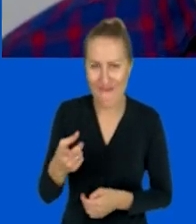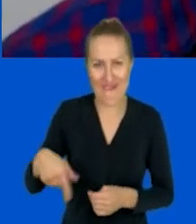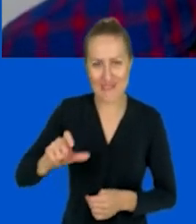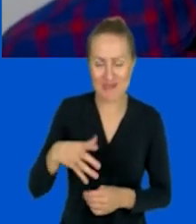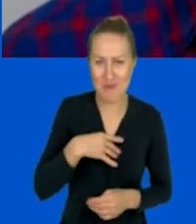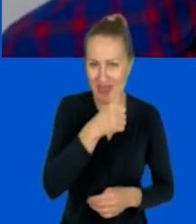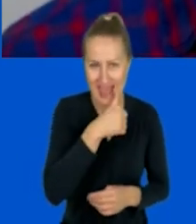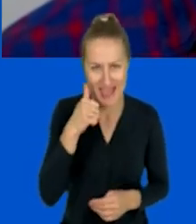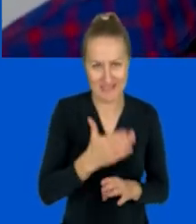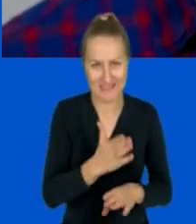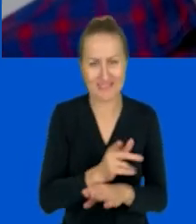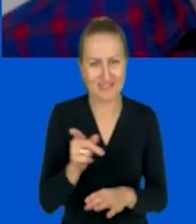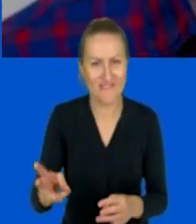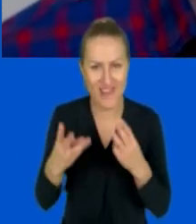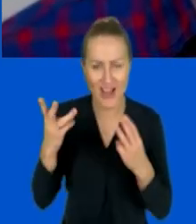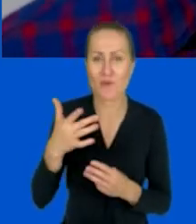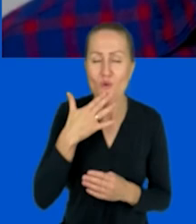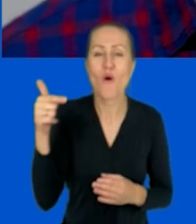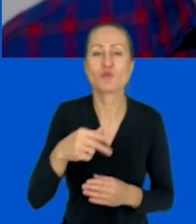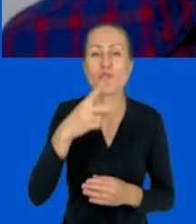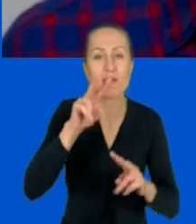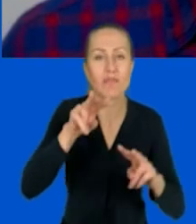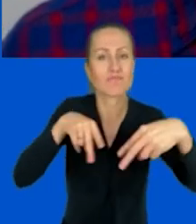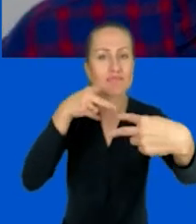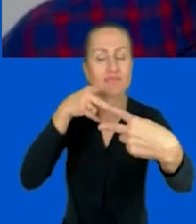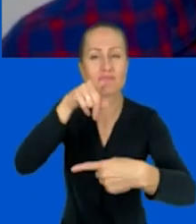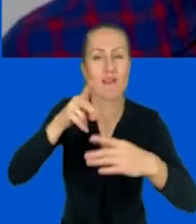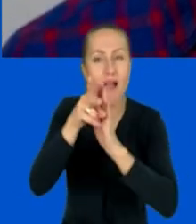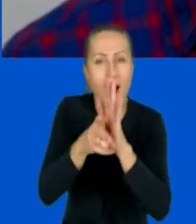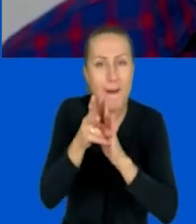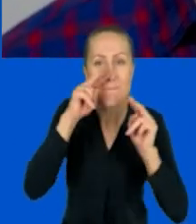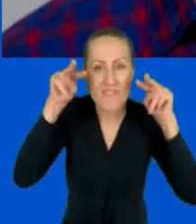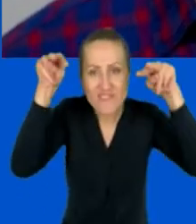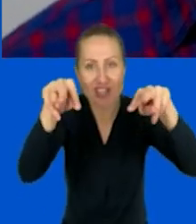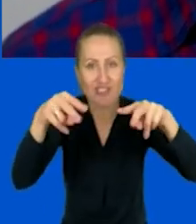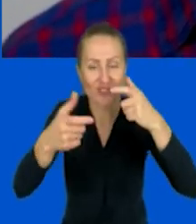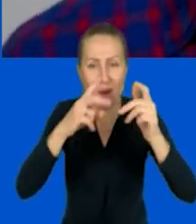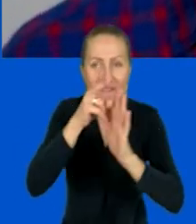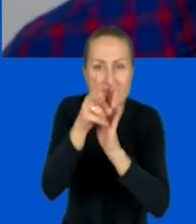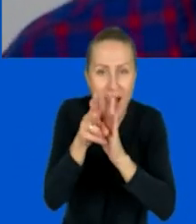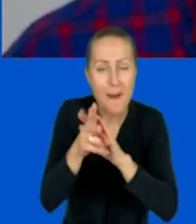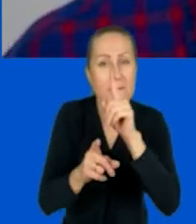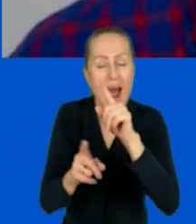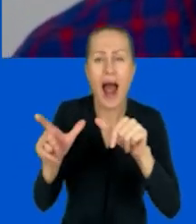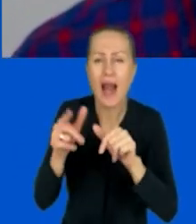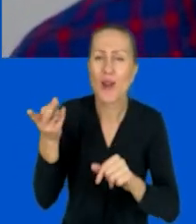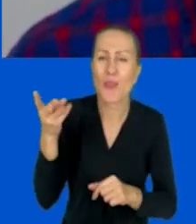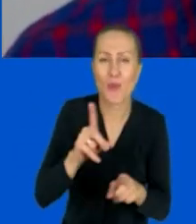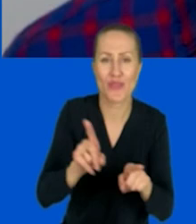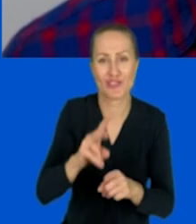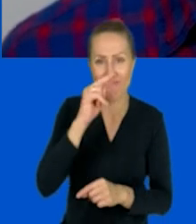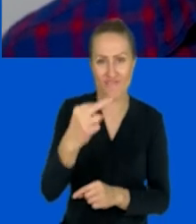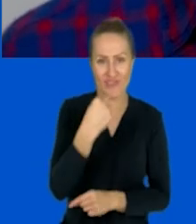tajemnicę, ważne, żeby widzieć kamerę, widzieć Was, drodzy widzowie. Z drugiej strony jeszcze można widzieć siebie.